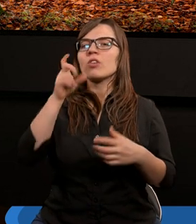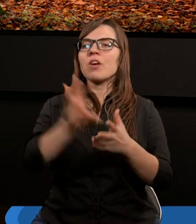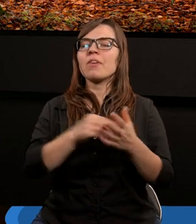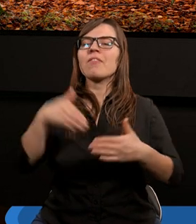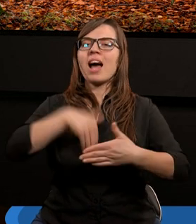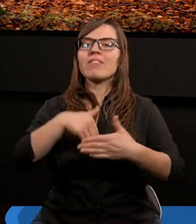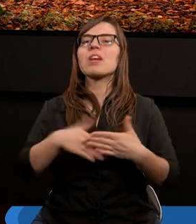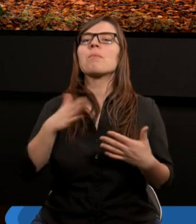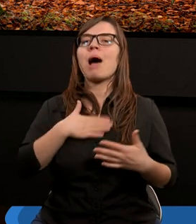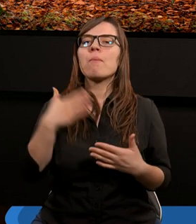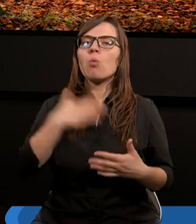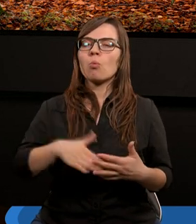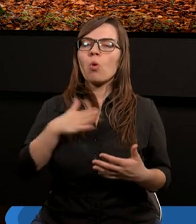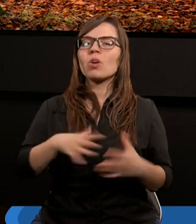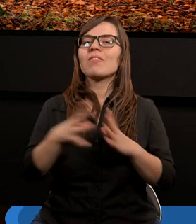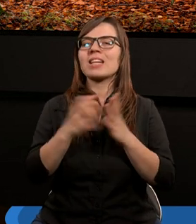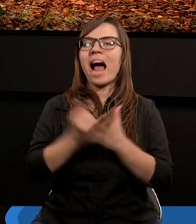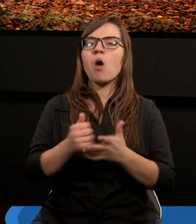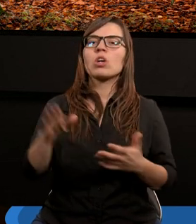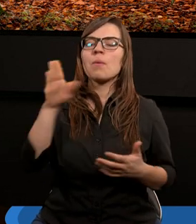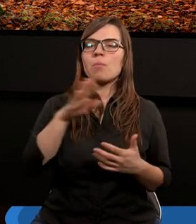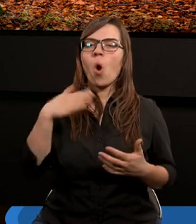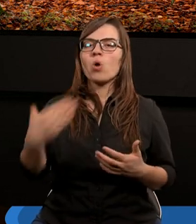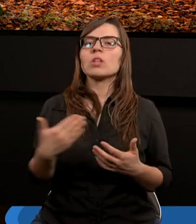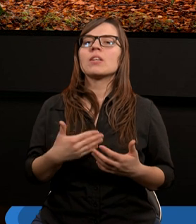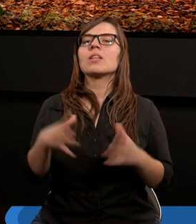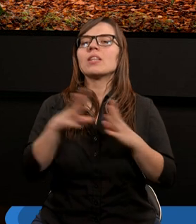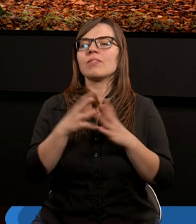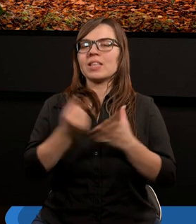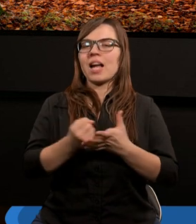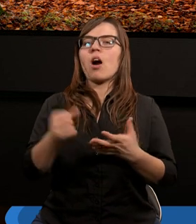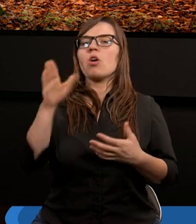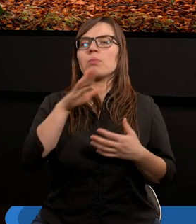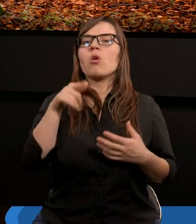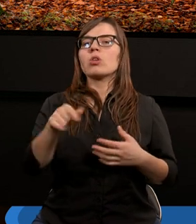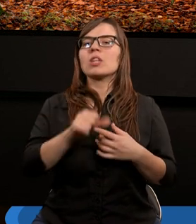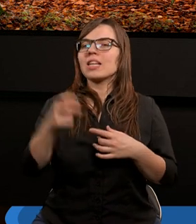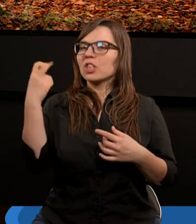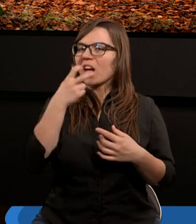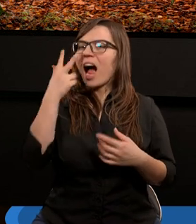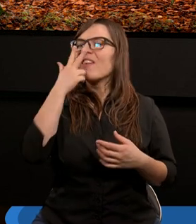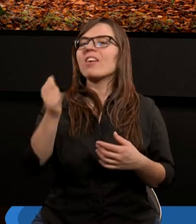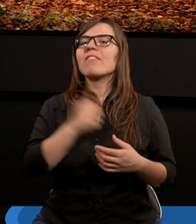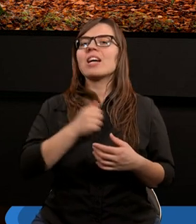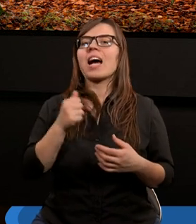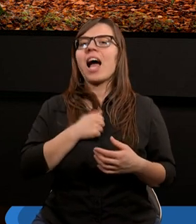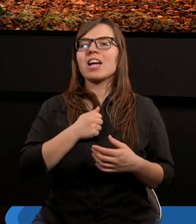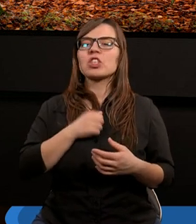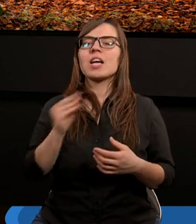człowieka wewnętrznego mam upodobanie w zakonie Bożym. W zakonie Bożym tu jest takie ciekawe wyrażenie.